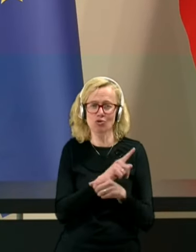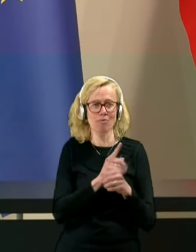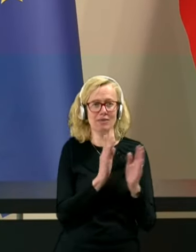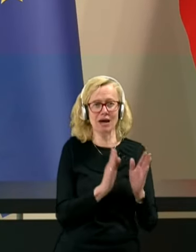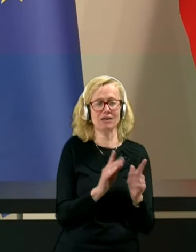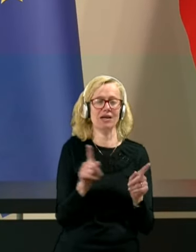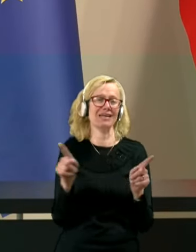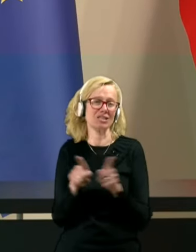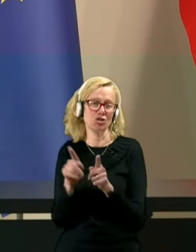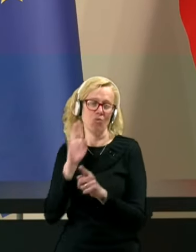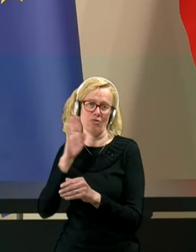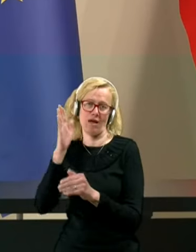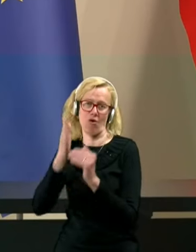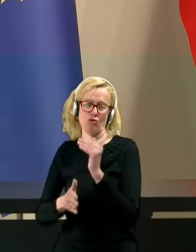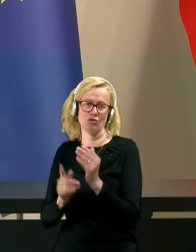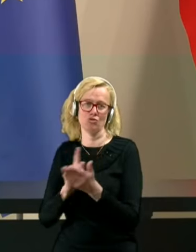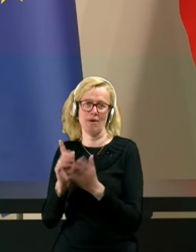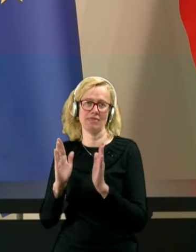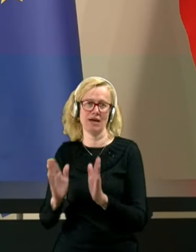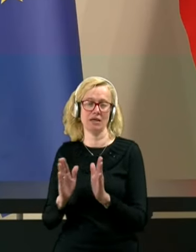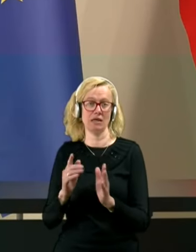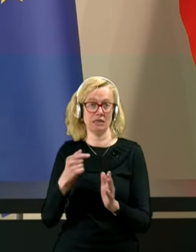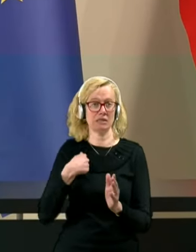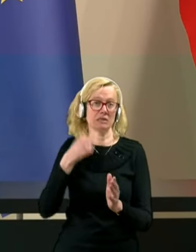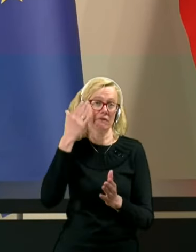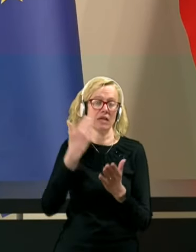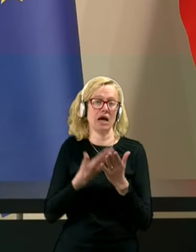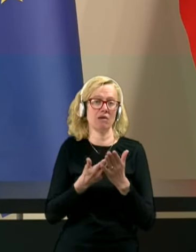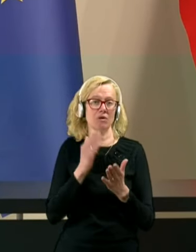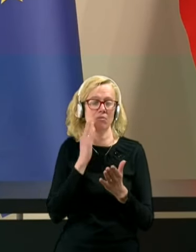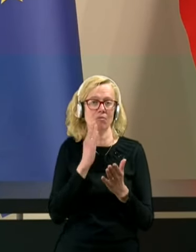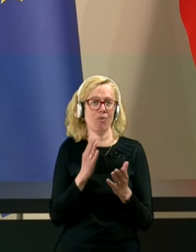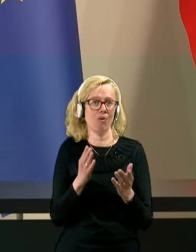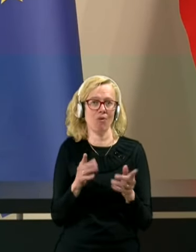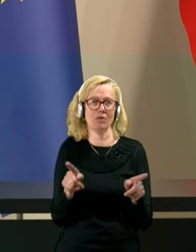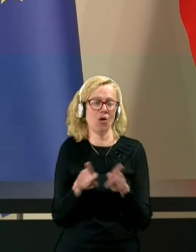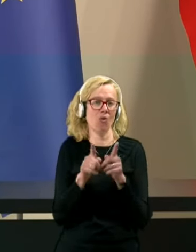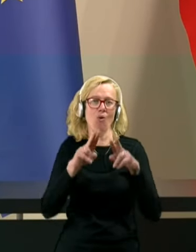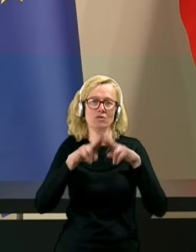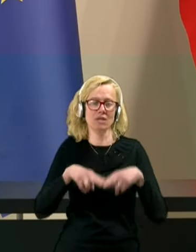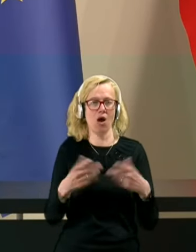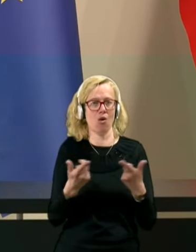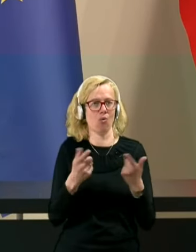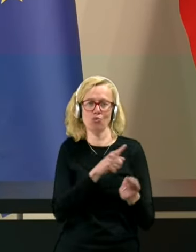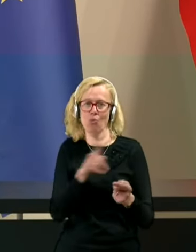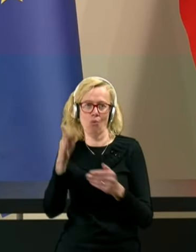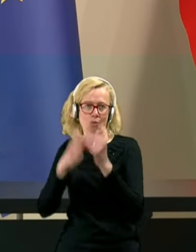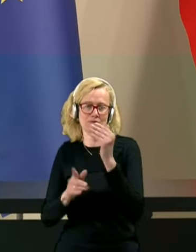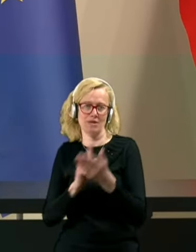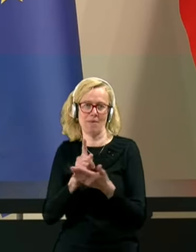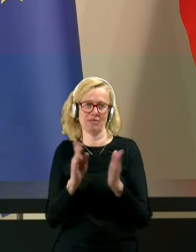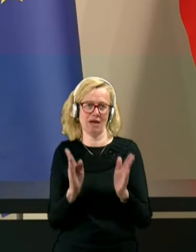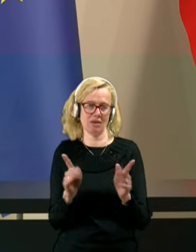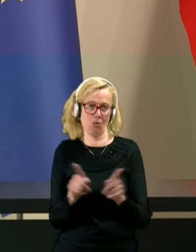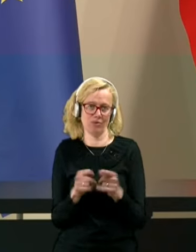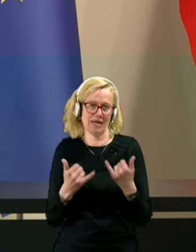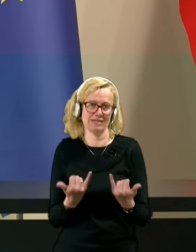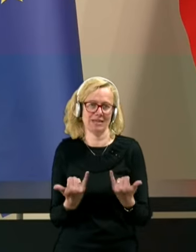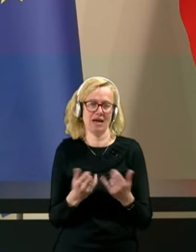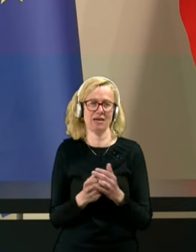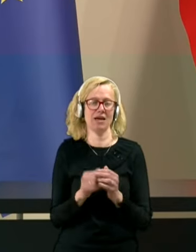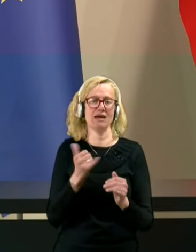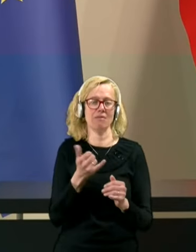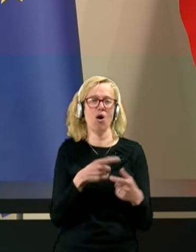mandata. Jaz verjamem, da lahko tako ostane do konca mandata kot je. Je pa vsaka